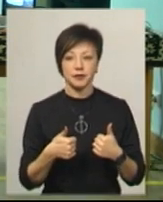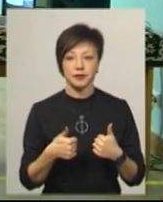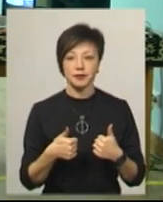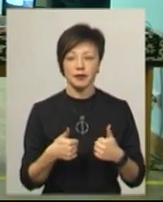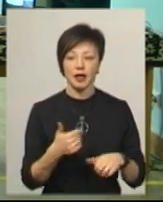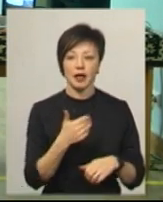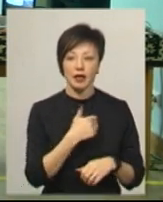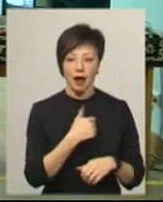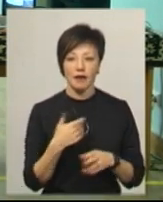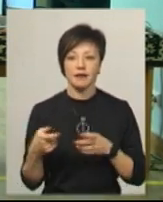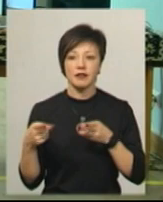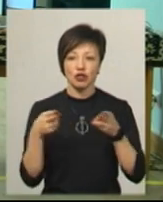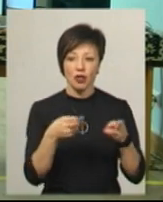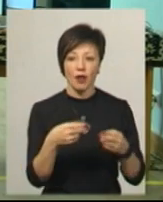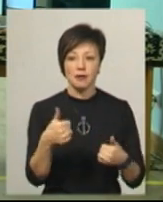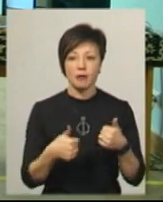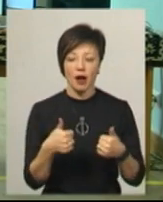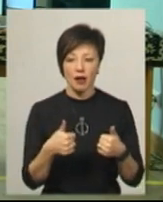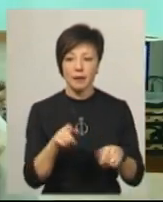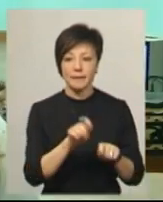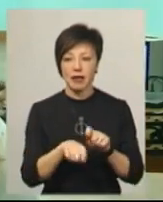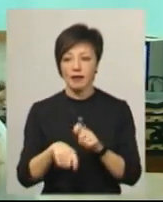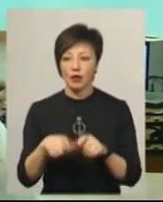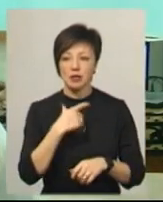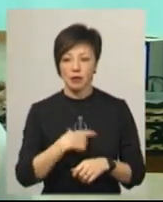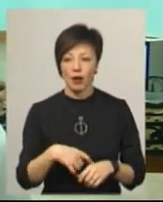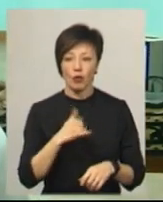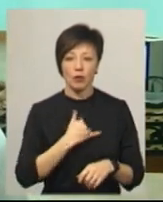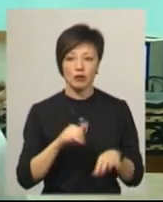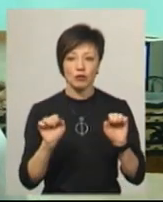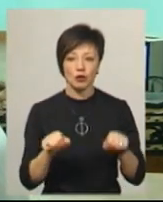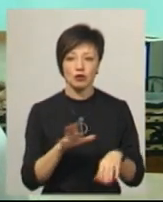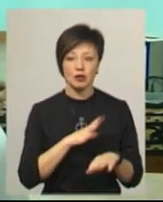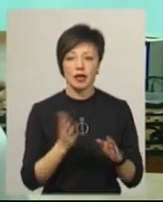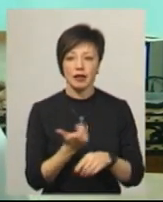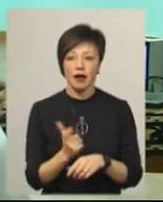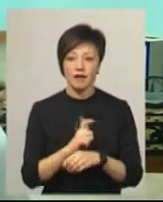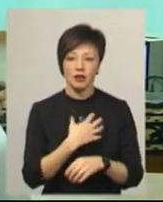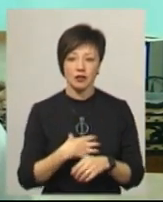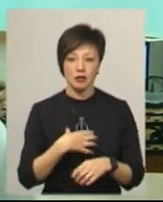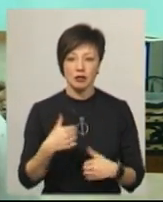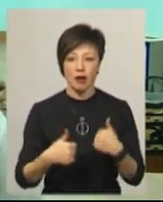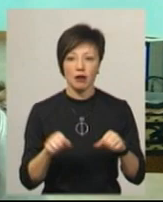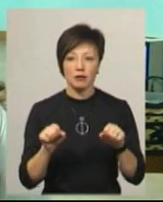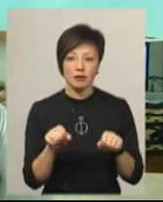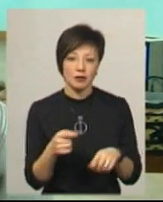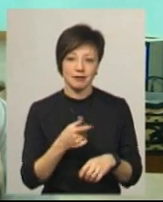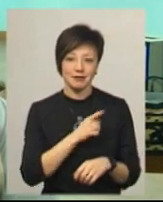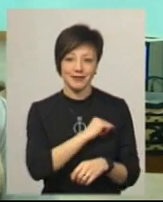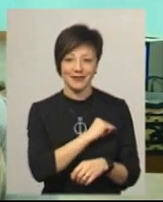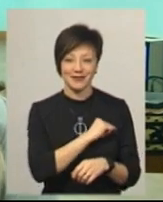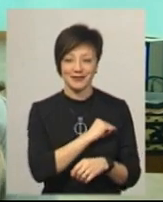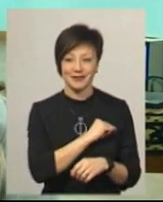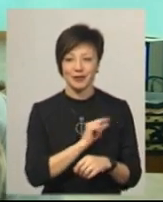Я виїжджаю на змагання, перевіряю себе. В мене може тільки на найважливіше змагання, я можу булавочку вчепити,